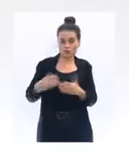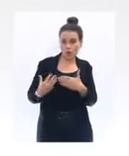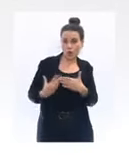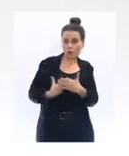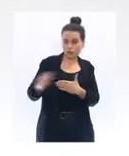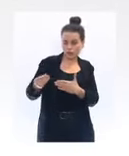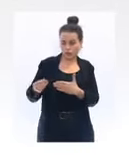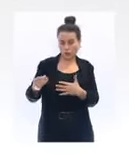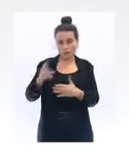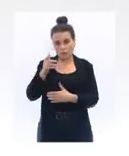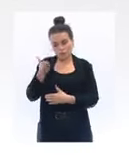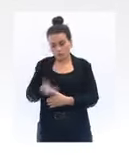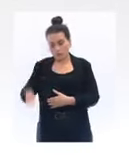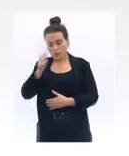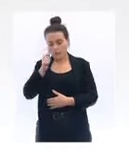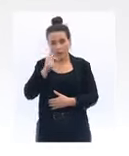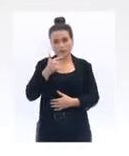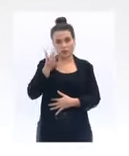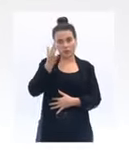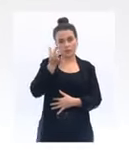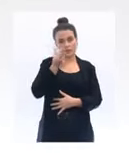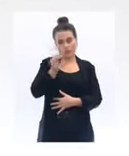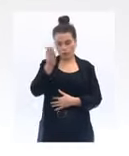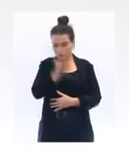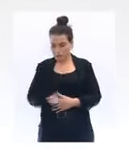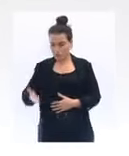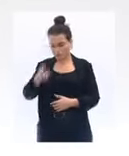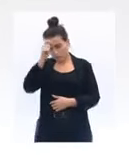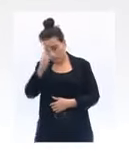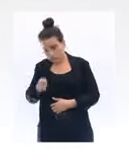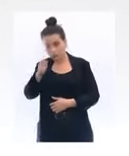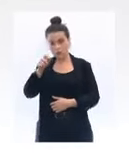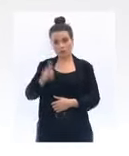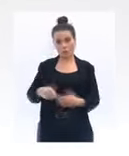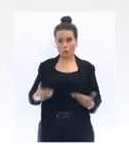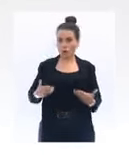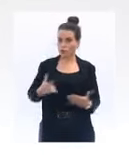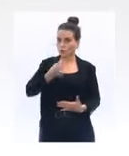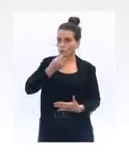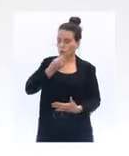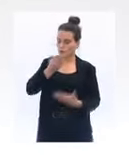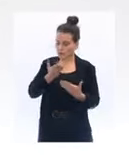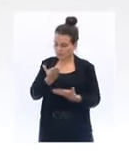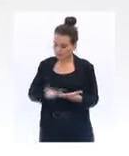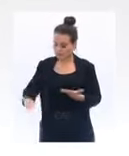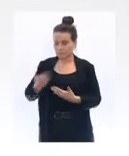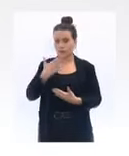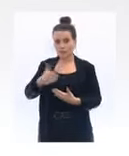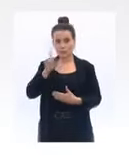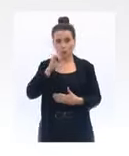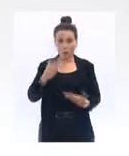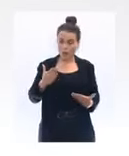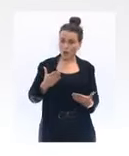droit à la reconnaissance de la nation. Je veux le leur exprimer aujourd'hui, parce que ce qui se joue est essentiel pour notre jeunesse,